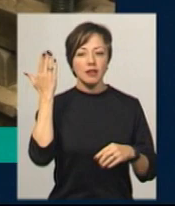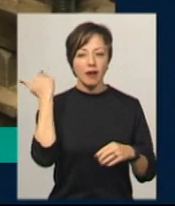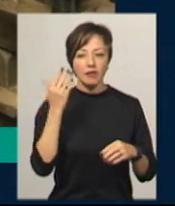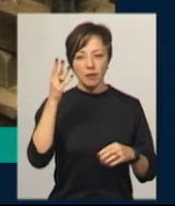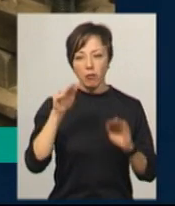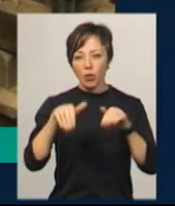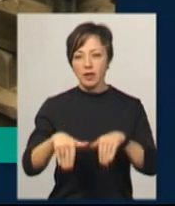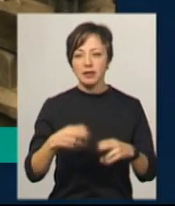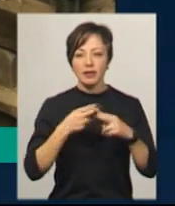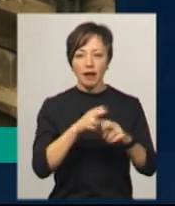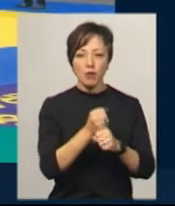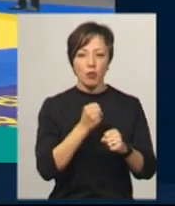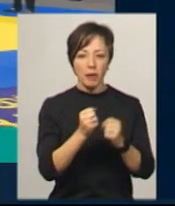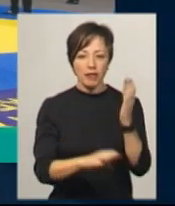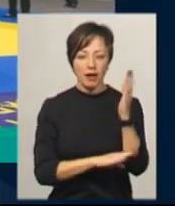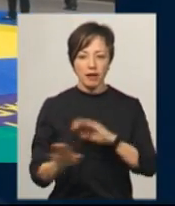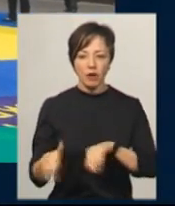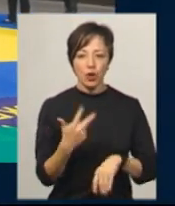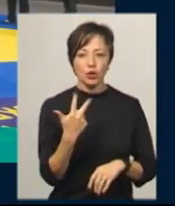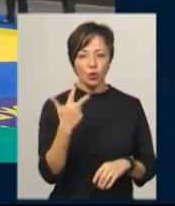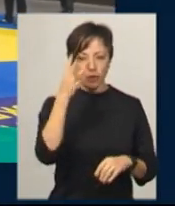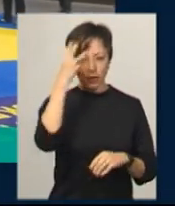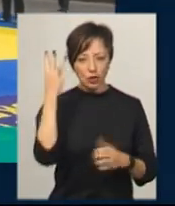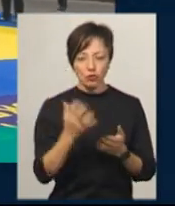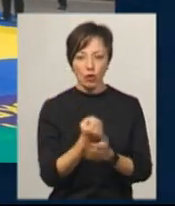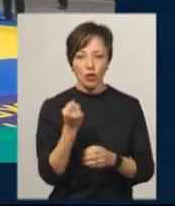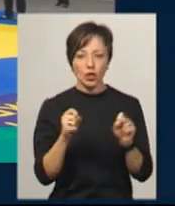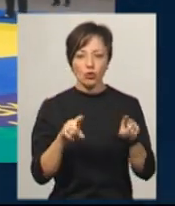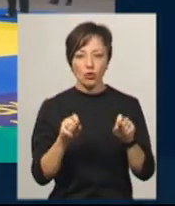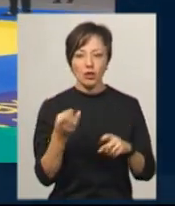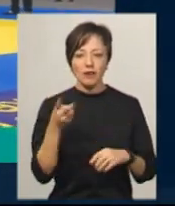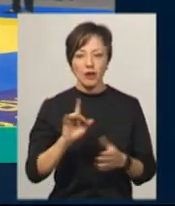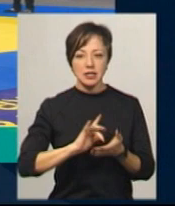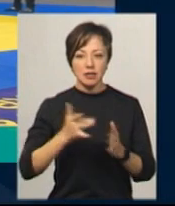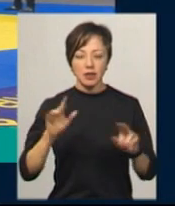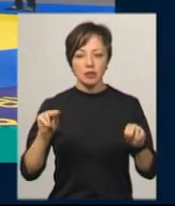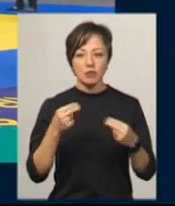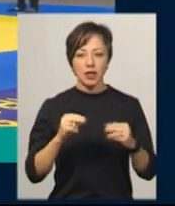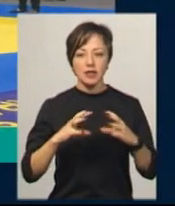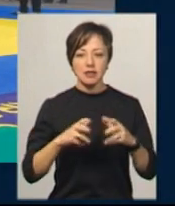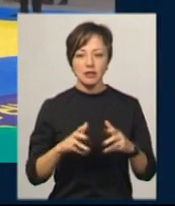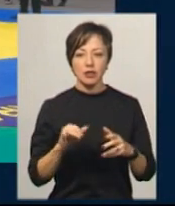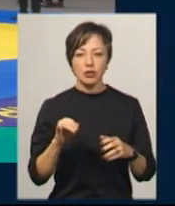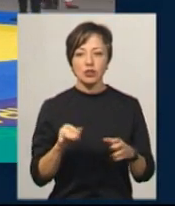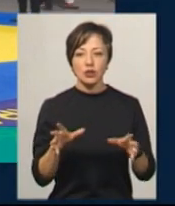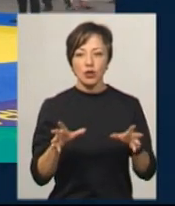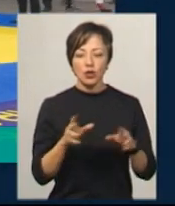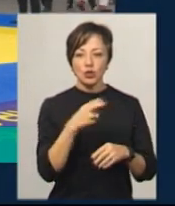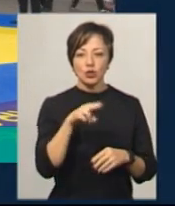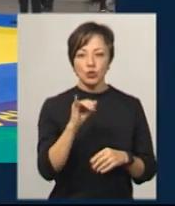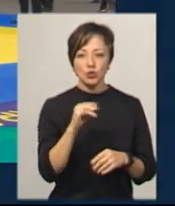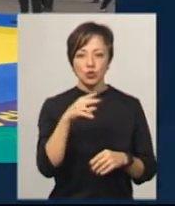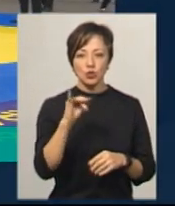подільські техніки обробки дерева. Троє хмельничан здобули одне золото та два срібла на чемпіонаті світу з комбат Дзю